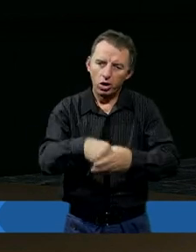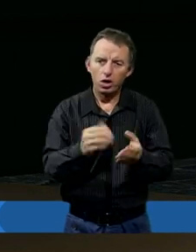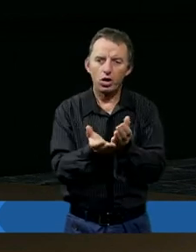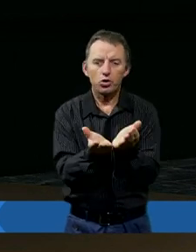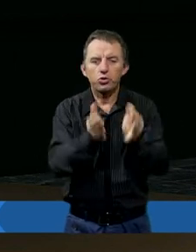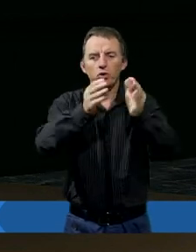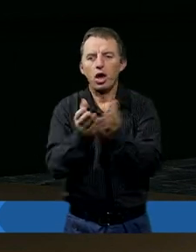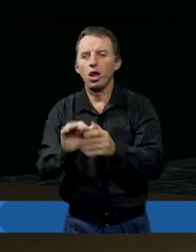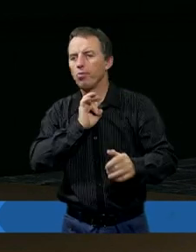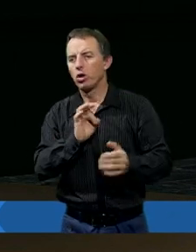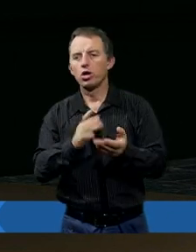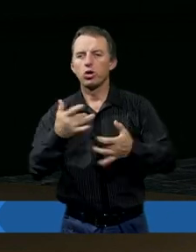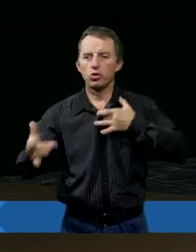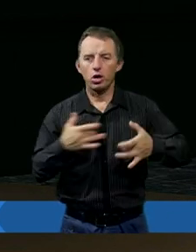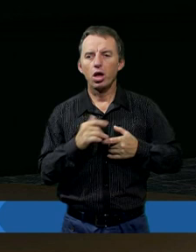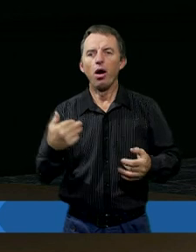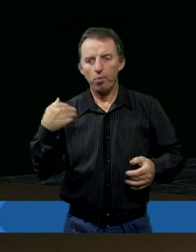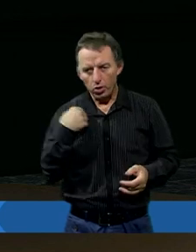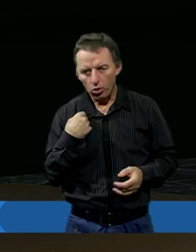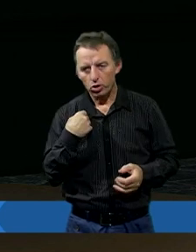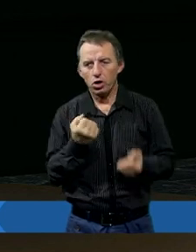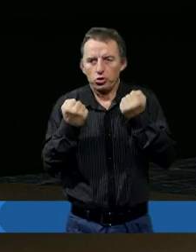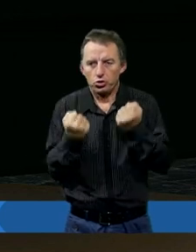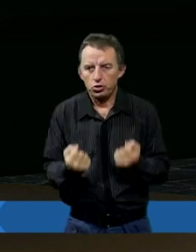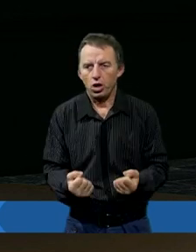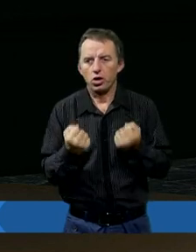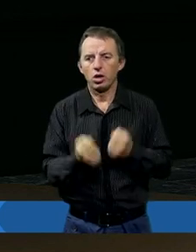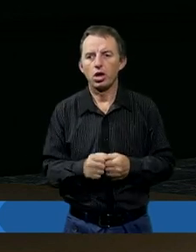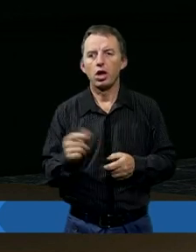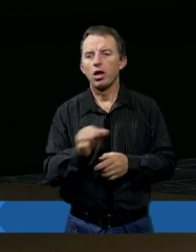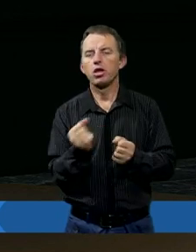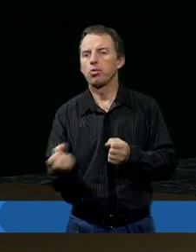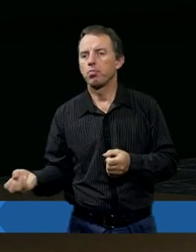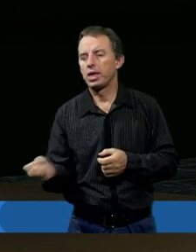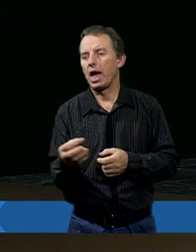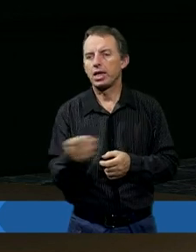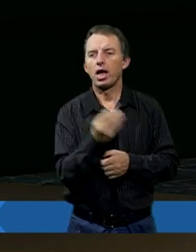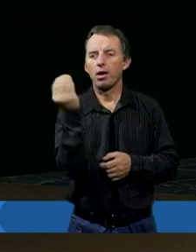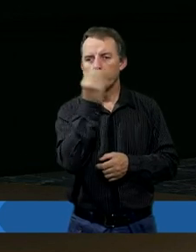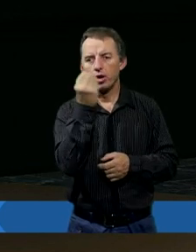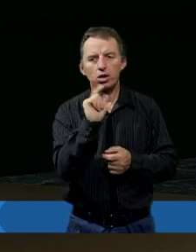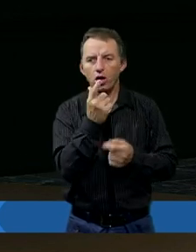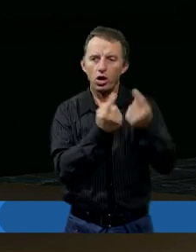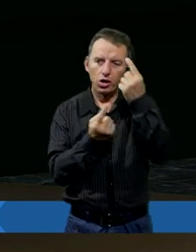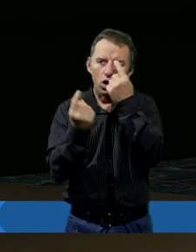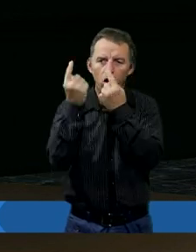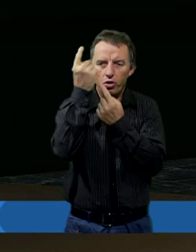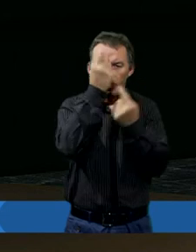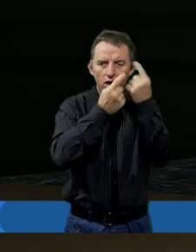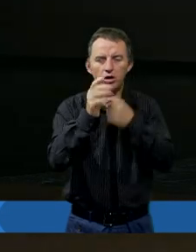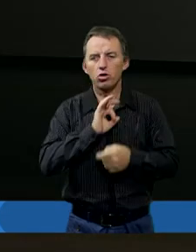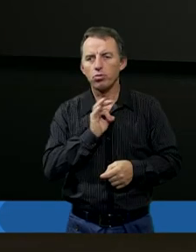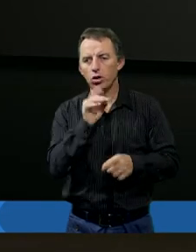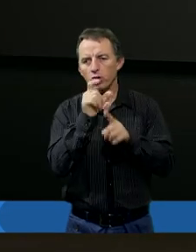na szalę całe moje cierpienie, to byłoby one cięższe niż piasek morski. Dlatego nierozważne są moje